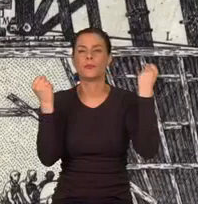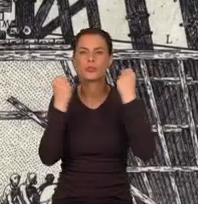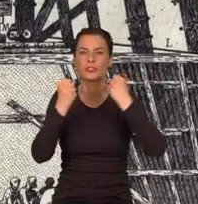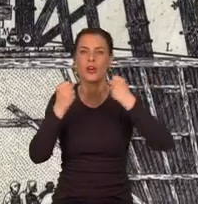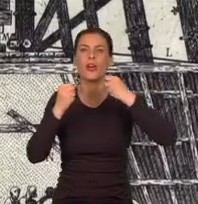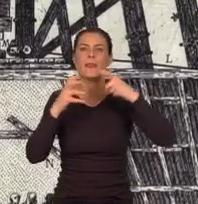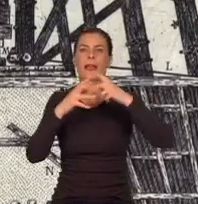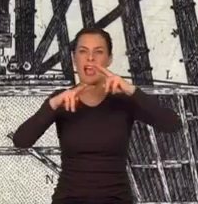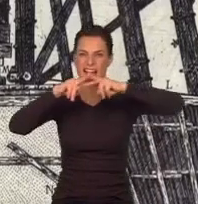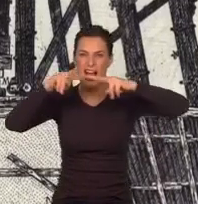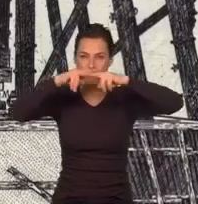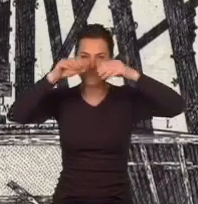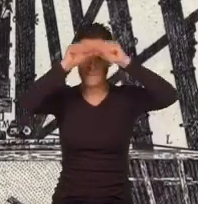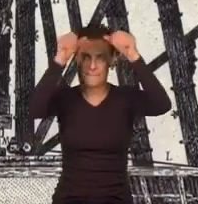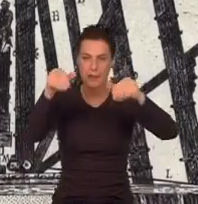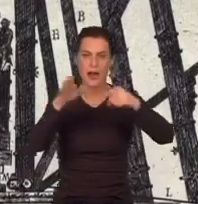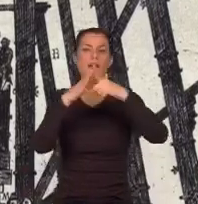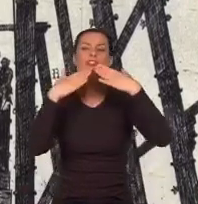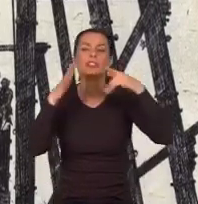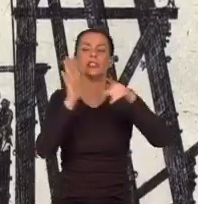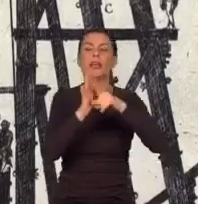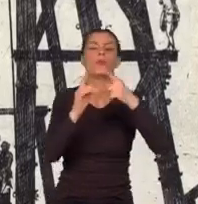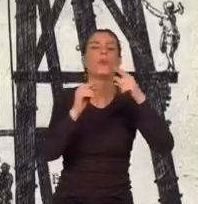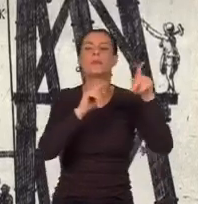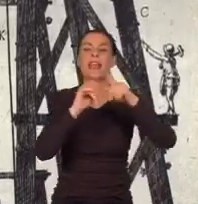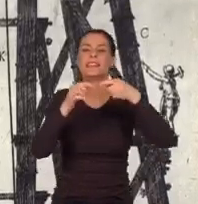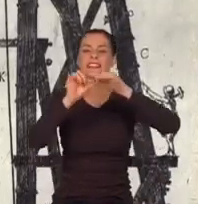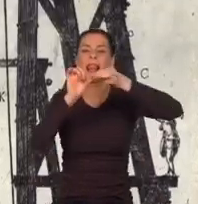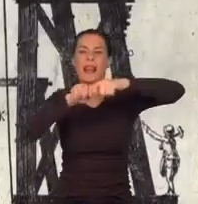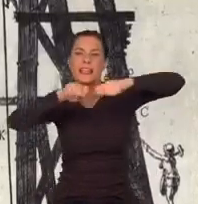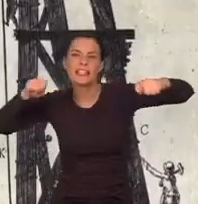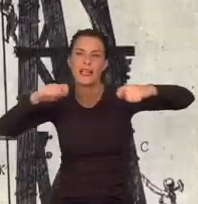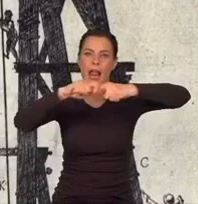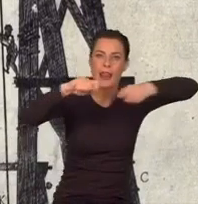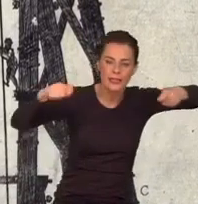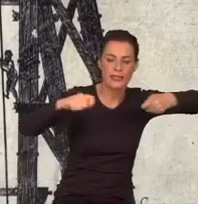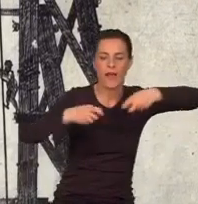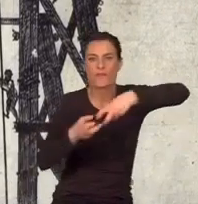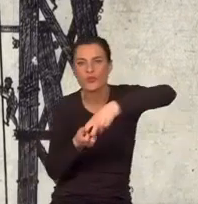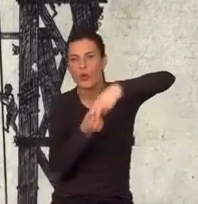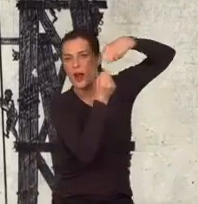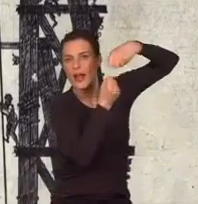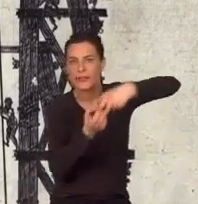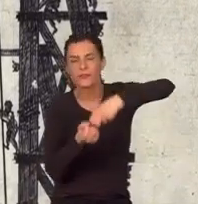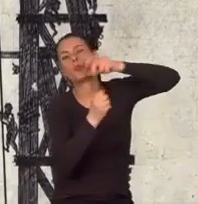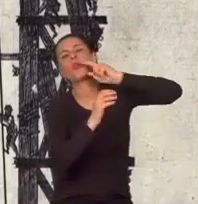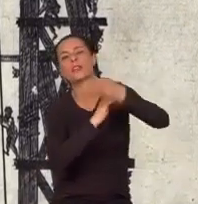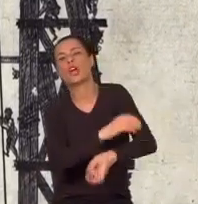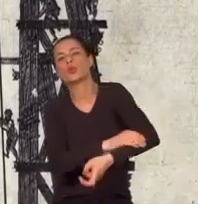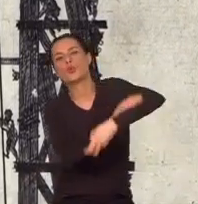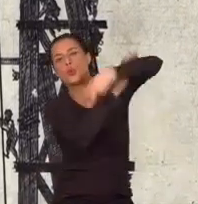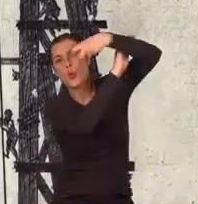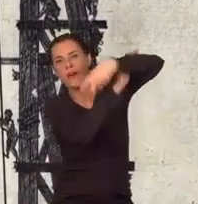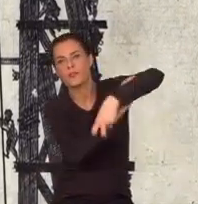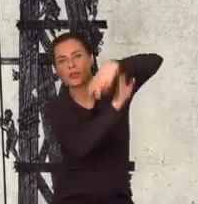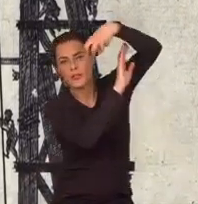która funkcjonuje zapewniając różne punkty zaczepienia lin i wciągarek, jako żuraw do podniesienia